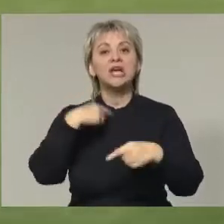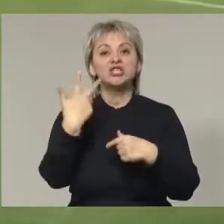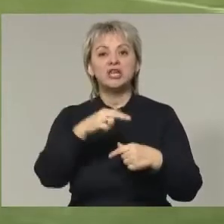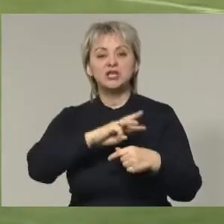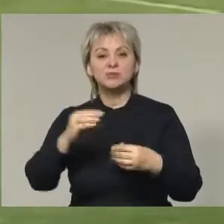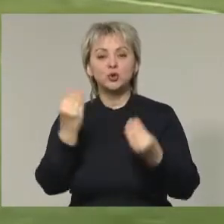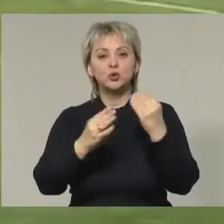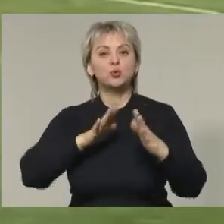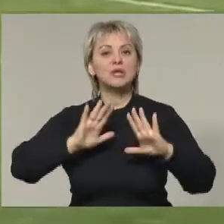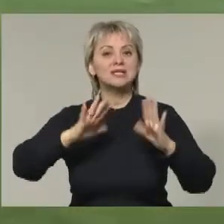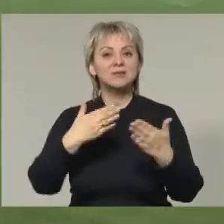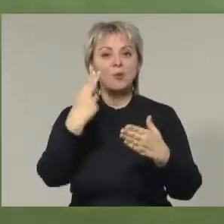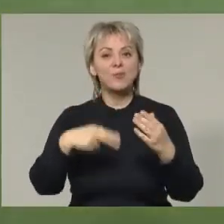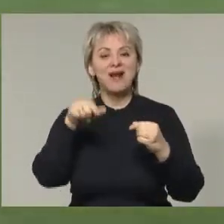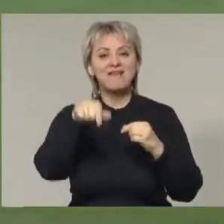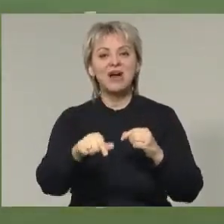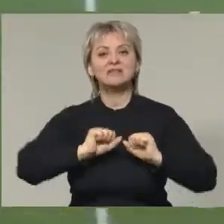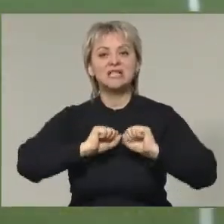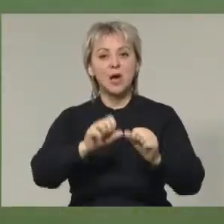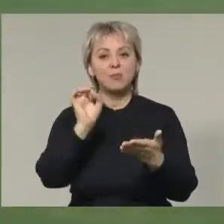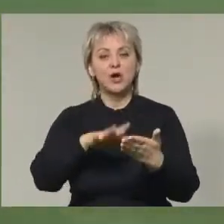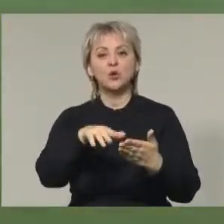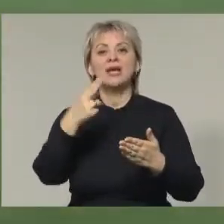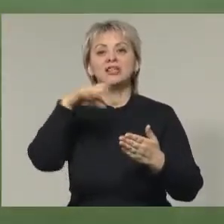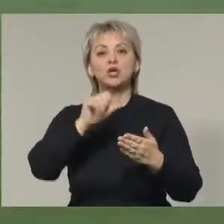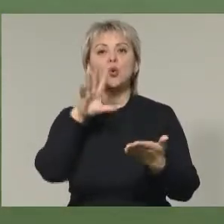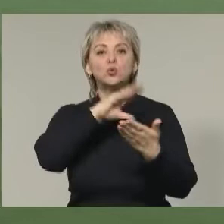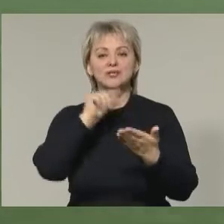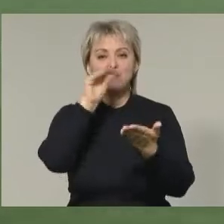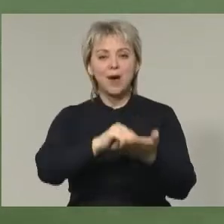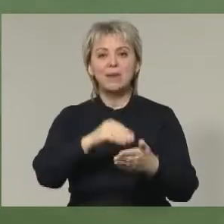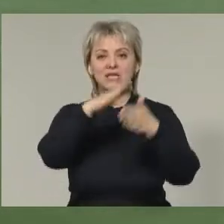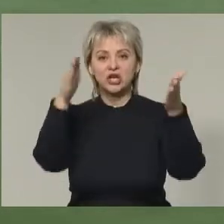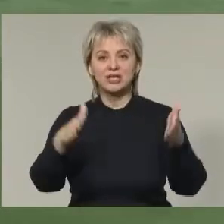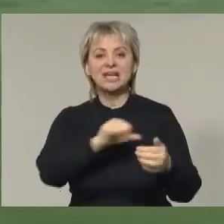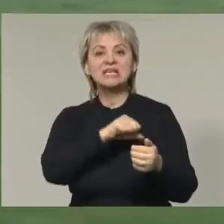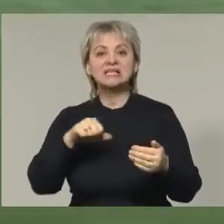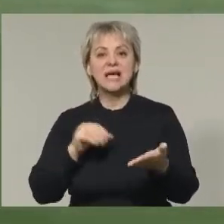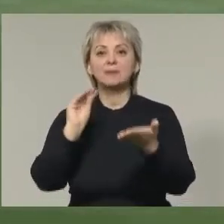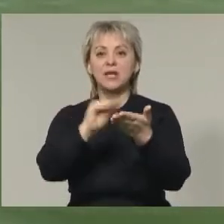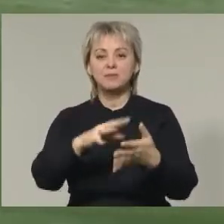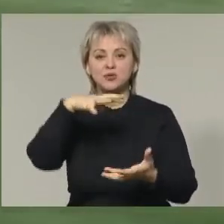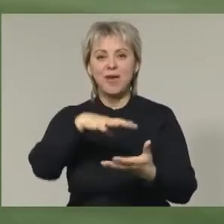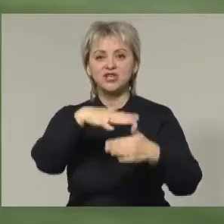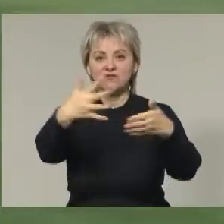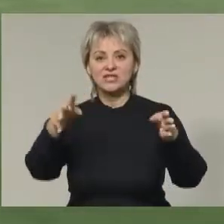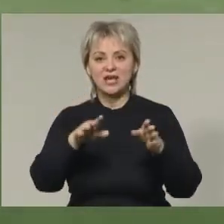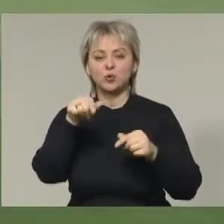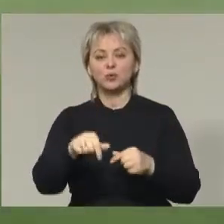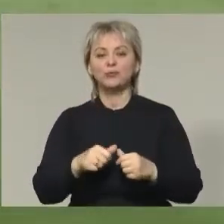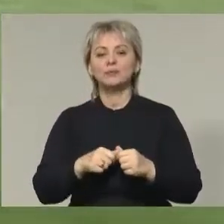полчаса игры у нас случился провал в центре обороны. Игрок Тренчина успел попасть в перекладину и сам же добить мяч в сетку.